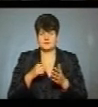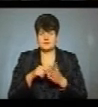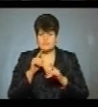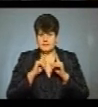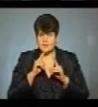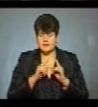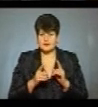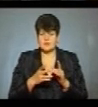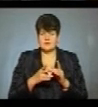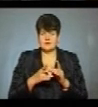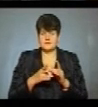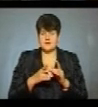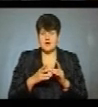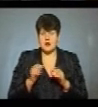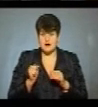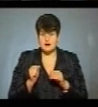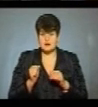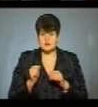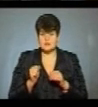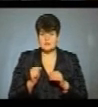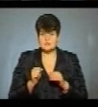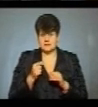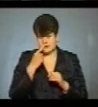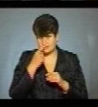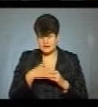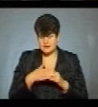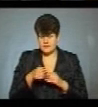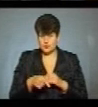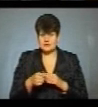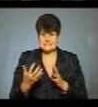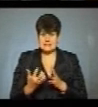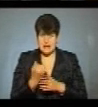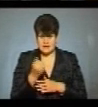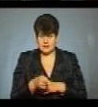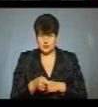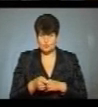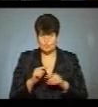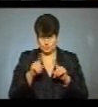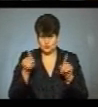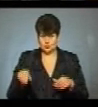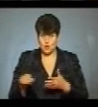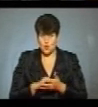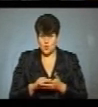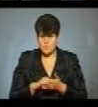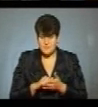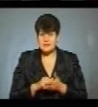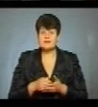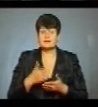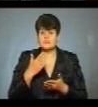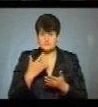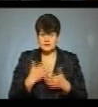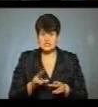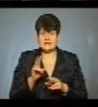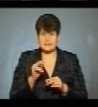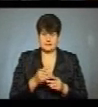ратуші, її вежі. А от з недавно знайденим таким документом, нарешті деякі